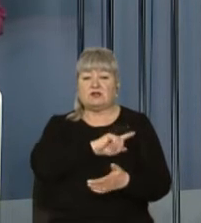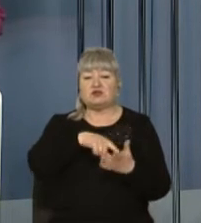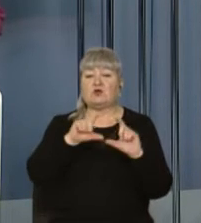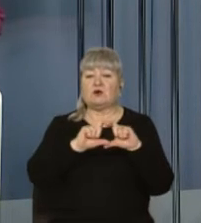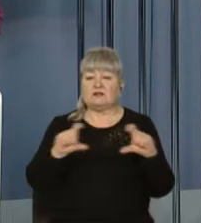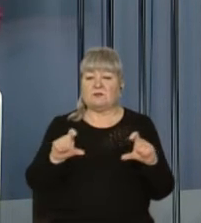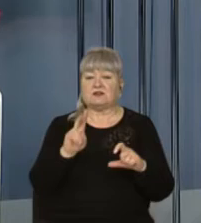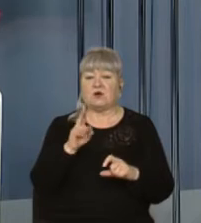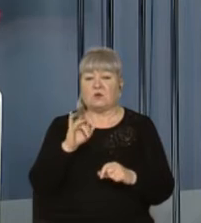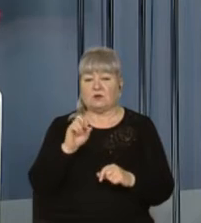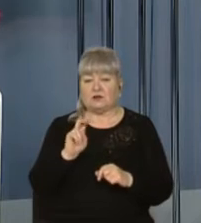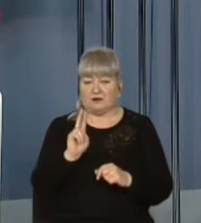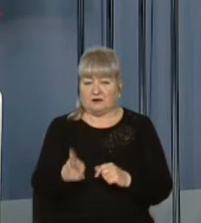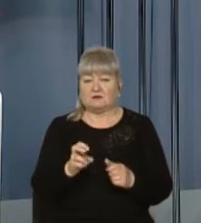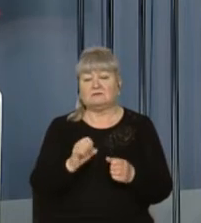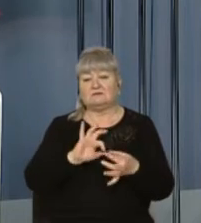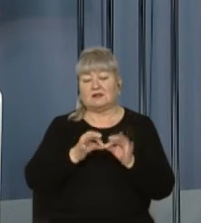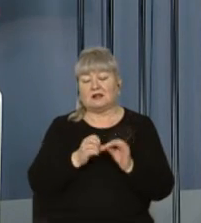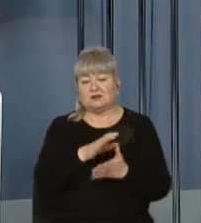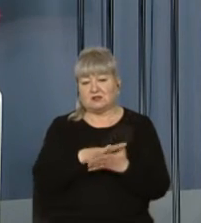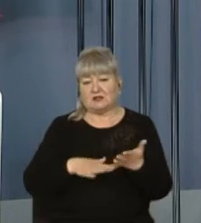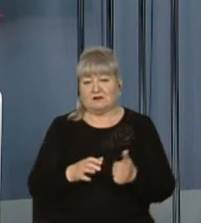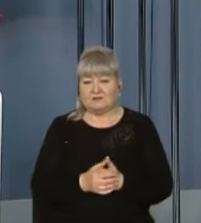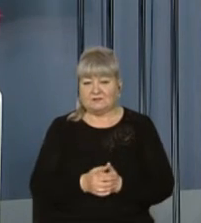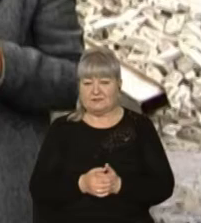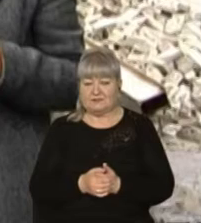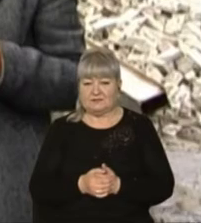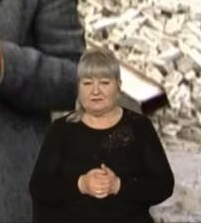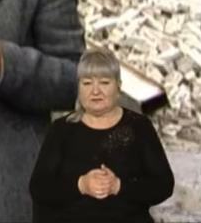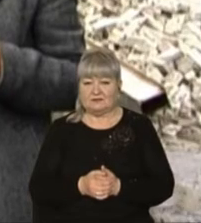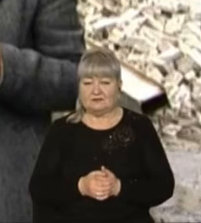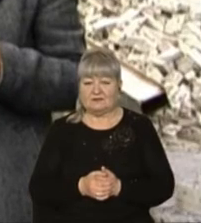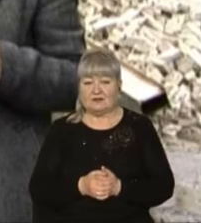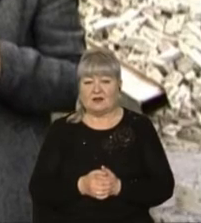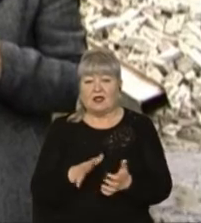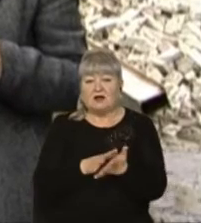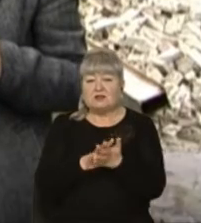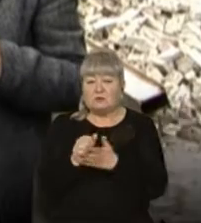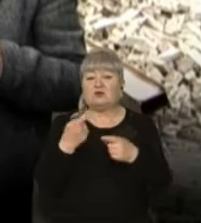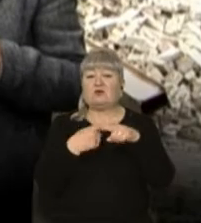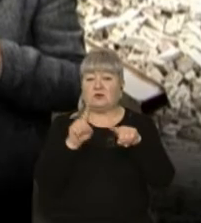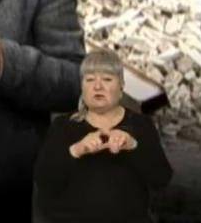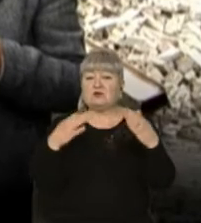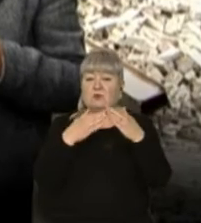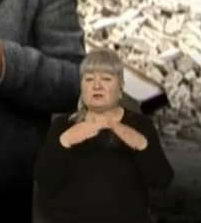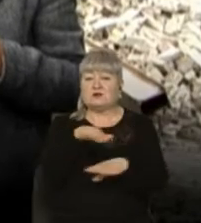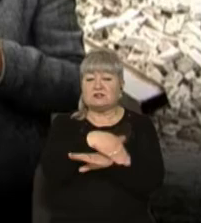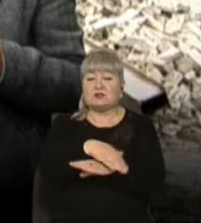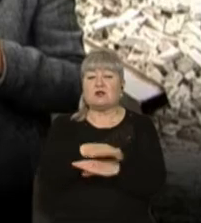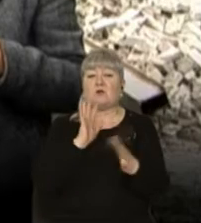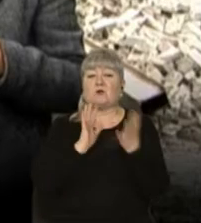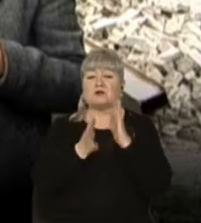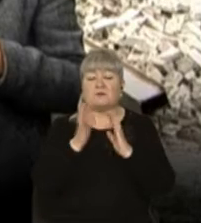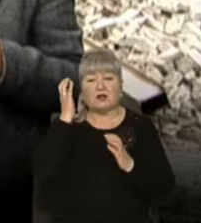Докладніше далі у сюжеті нашої кореспондентки Олени Данило. Демонтовують ось цю будівлю за адресою проспект